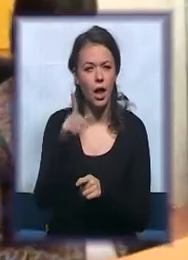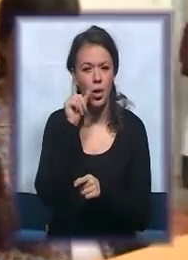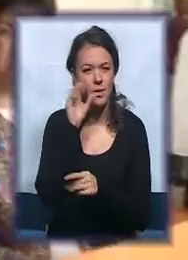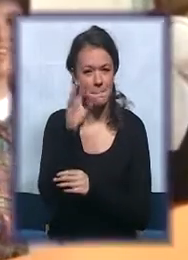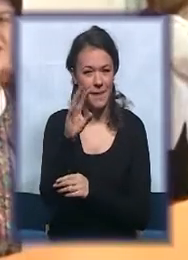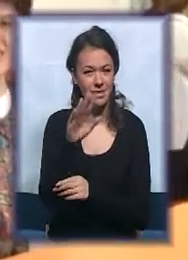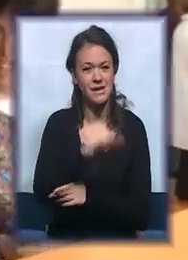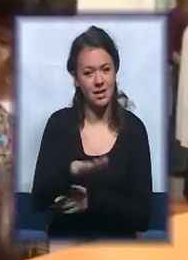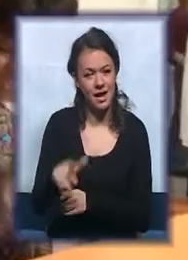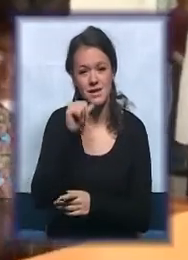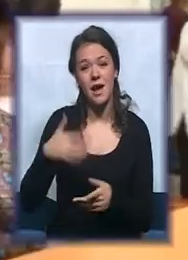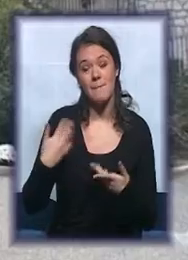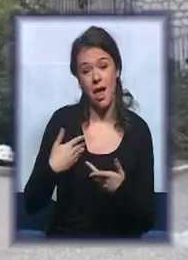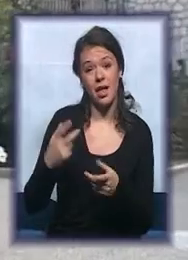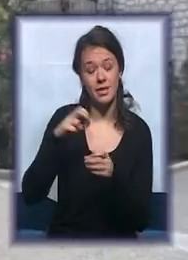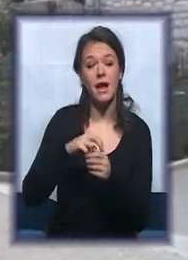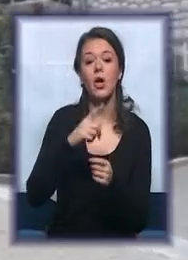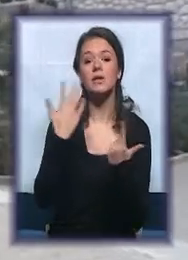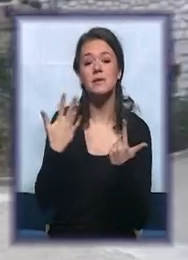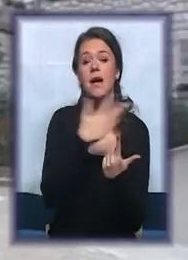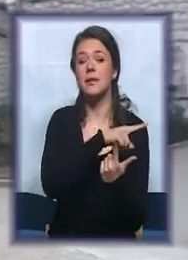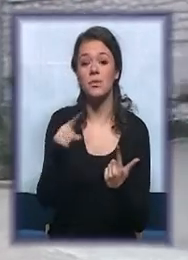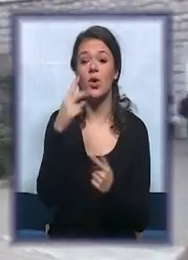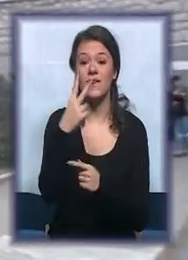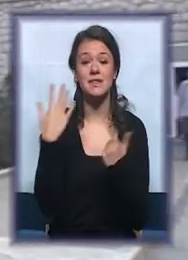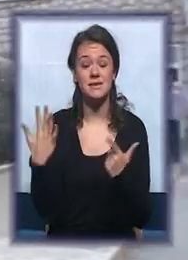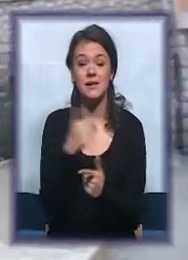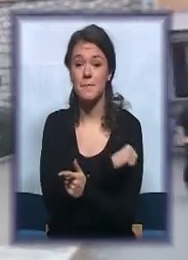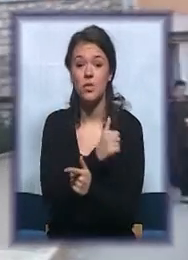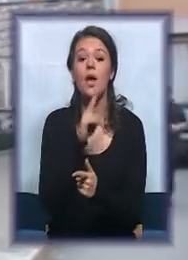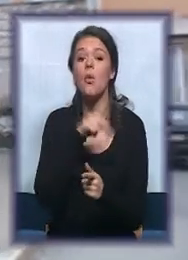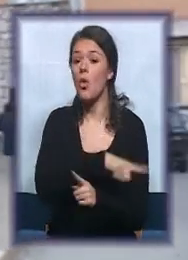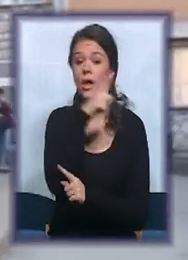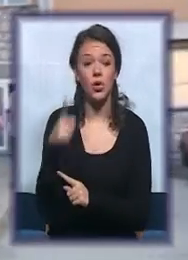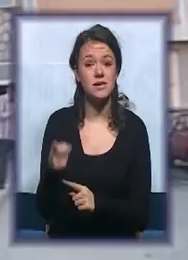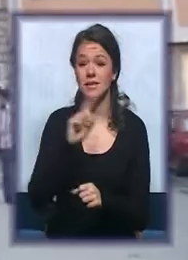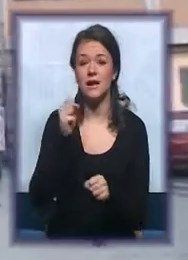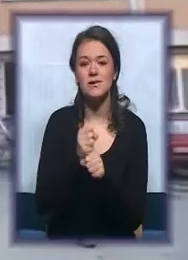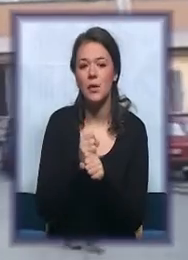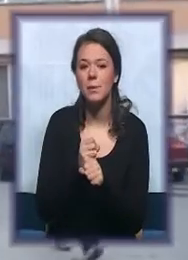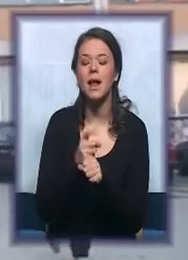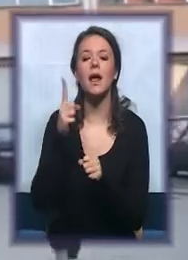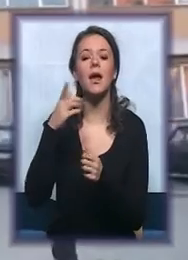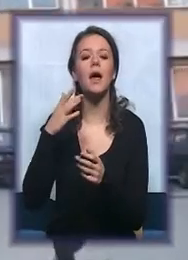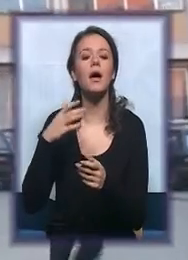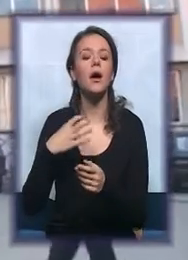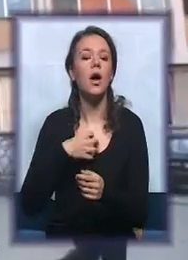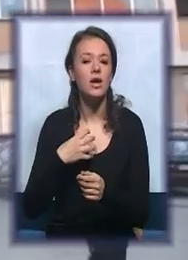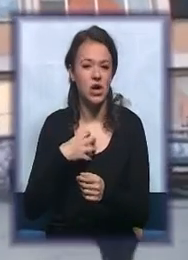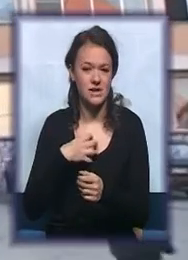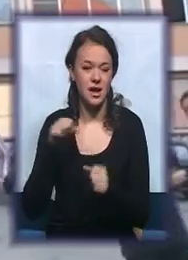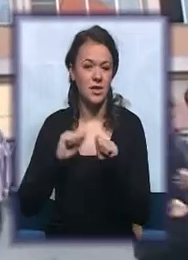-oro deca i mladih, uzrasta od 7 do 27 godina, koji do sada nisu bili obuhvaćeni drugim vidovima socijalne zaštite.